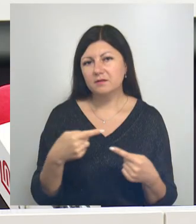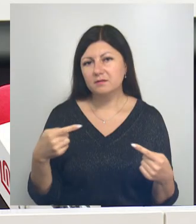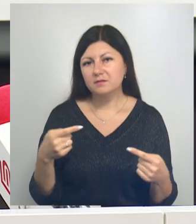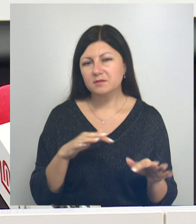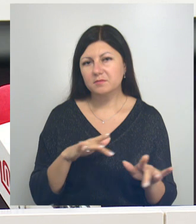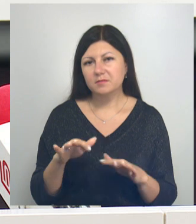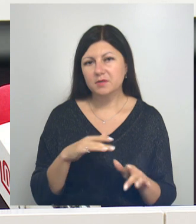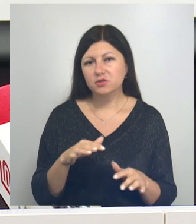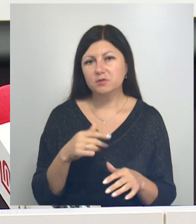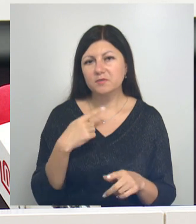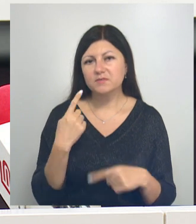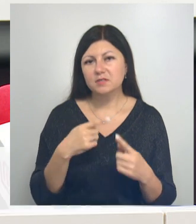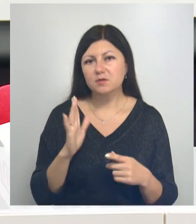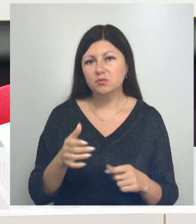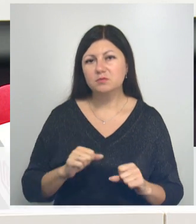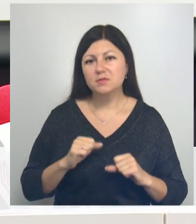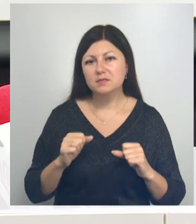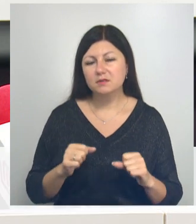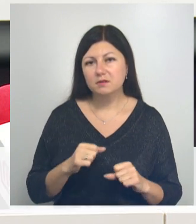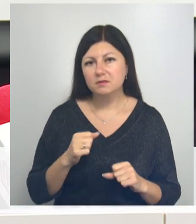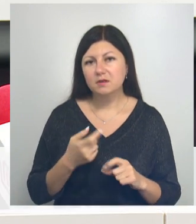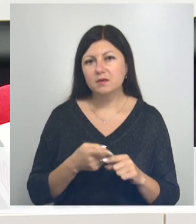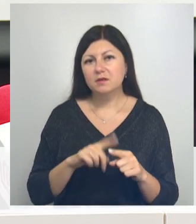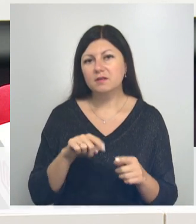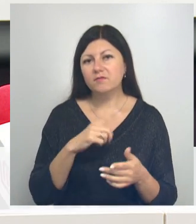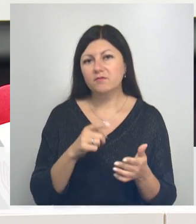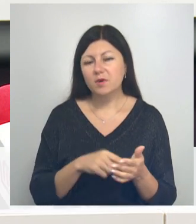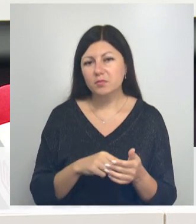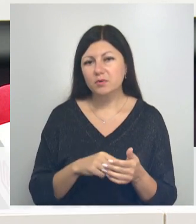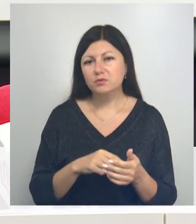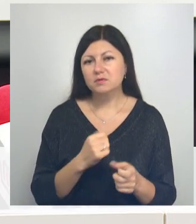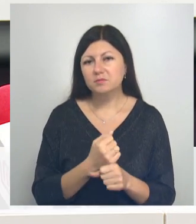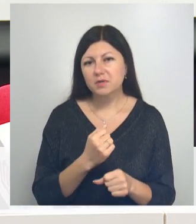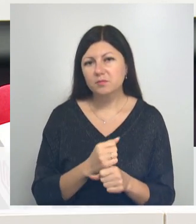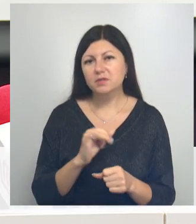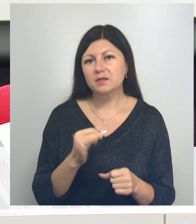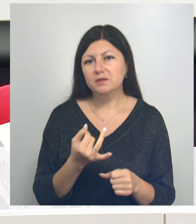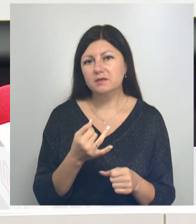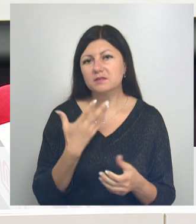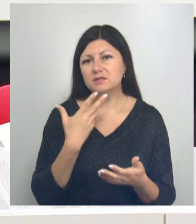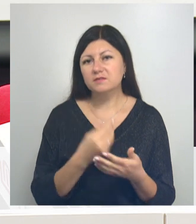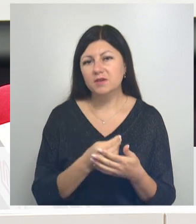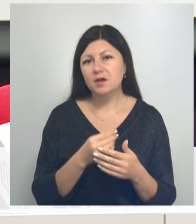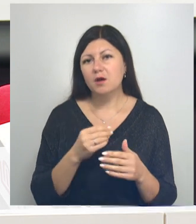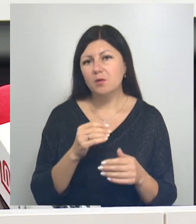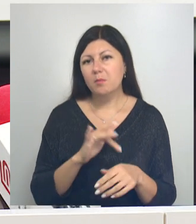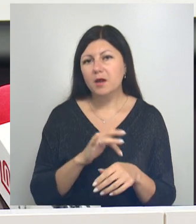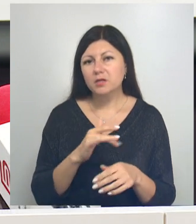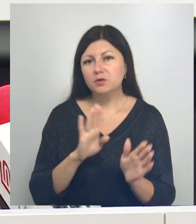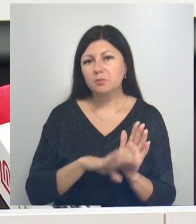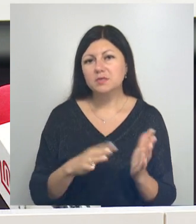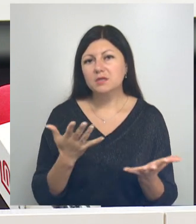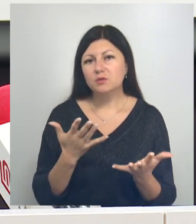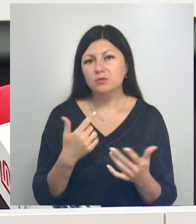Мы всегда будем стараться этот вопрос прорабатывать и вести своих наших болельщиков, замечательных болельщиков, без которых